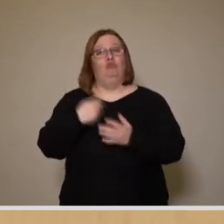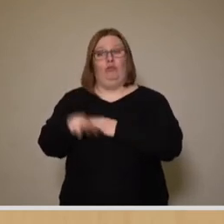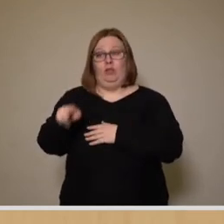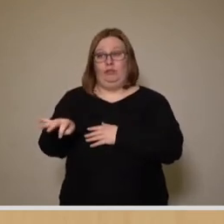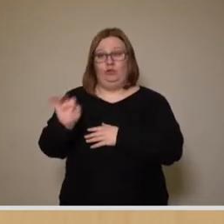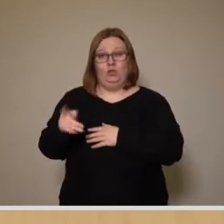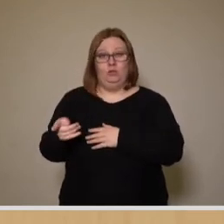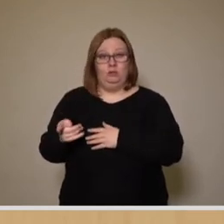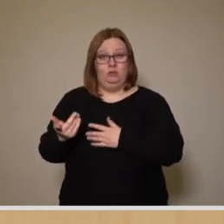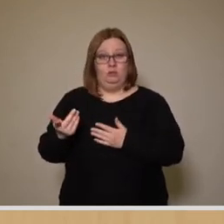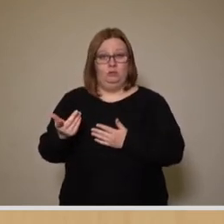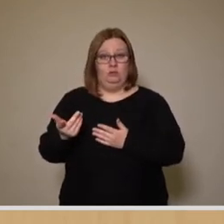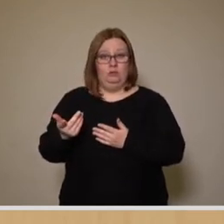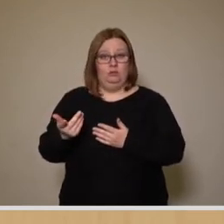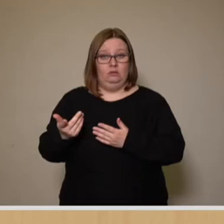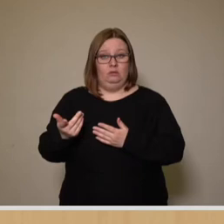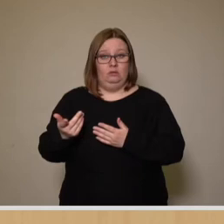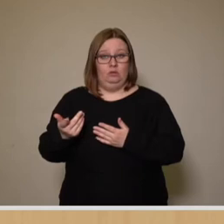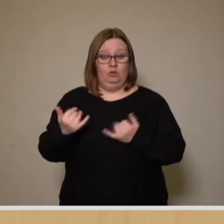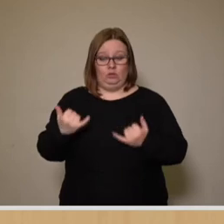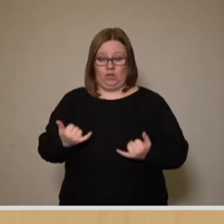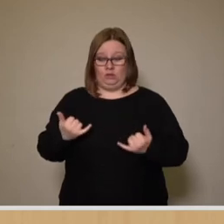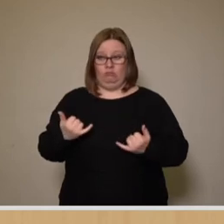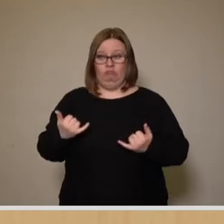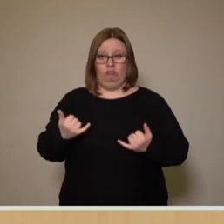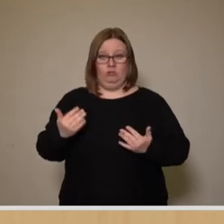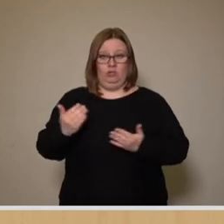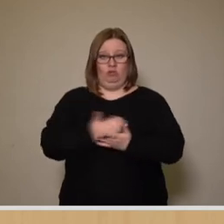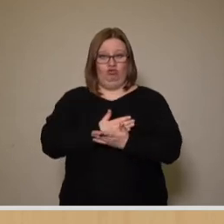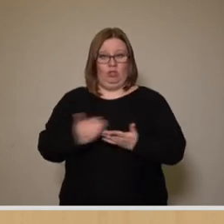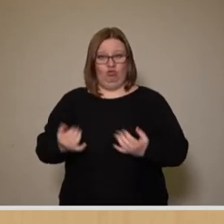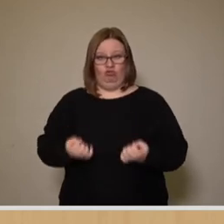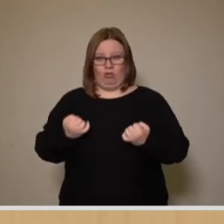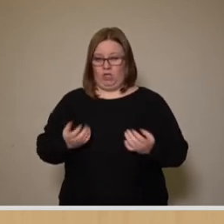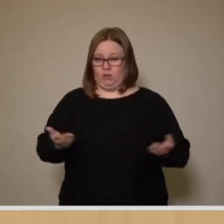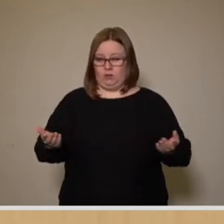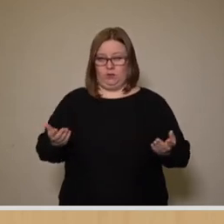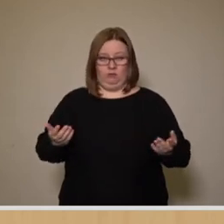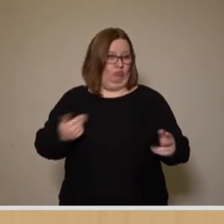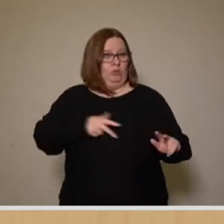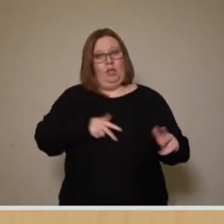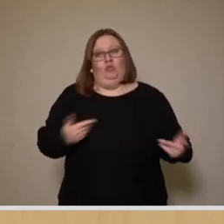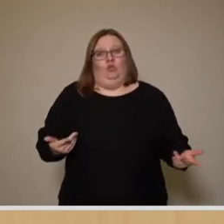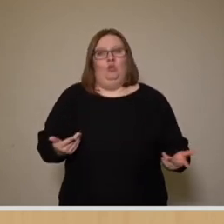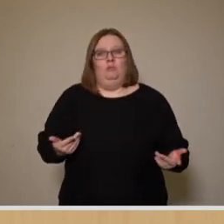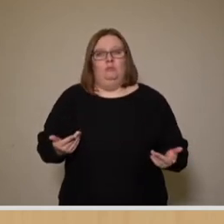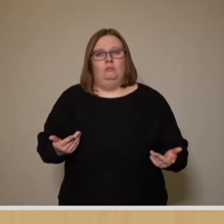und muss nun eine schwierige Entscheidung fällen. So ehrlich muss man sein.